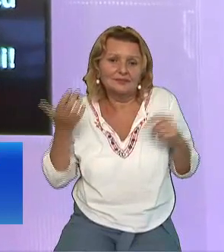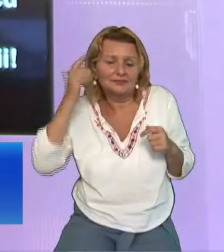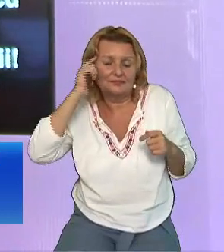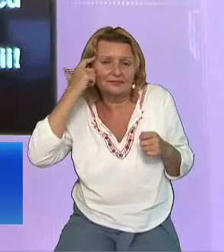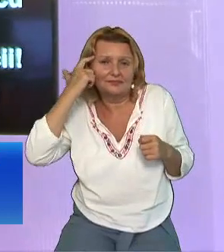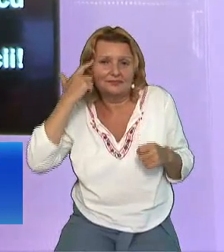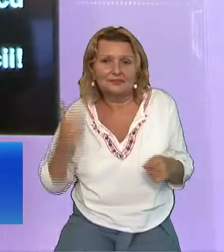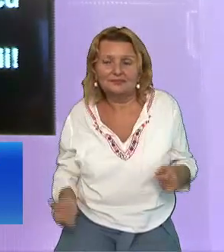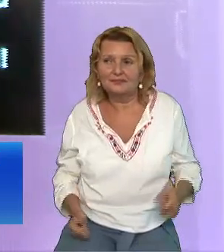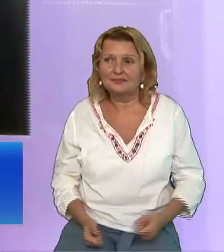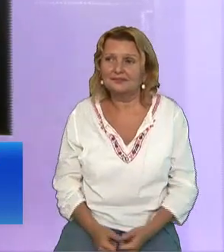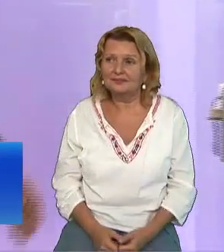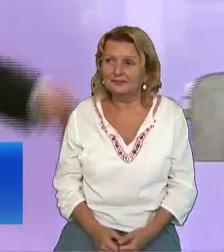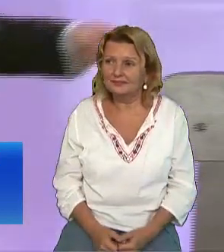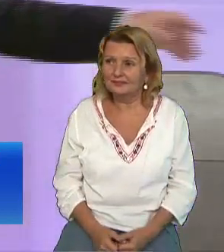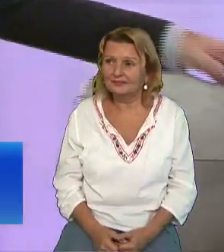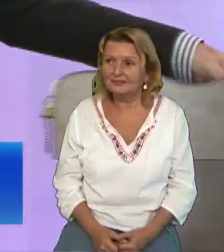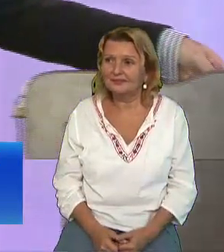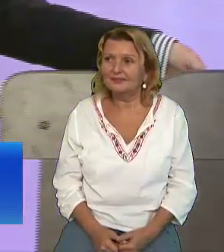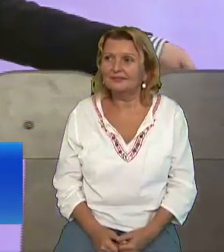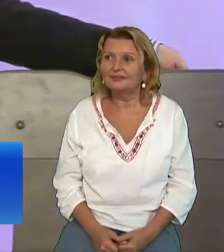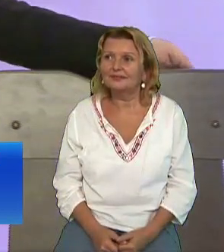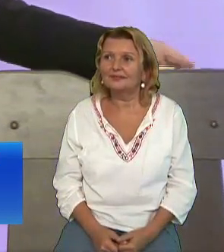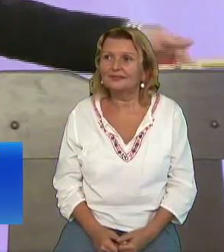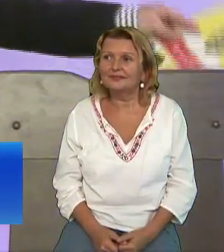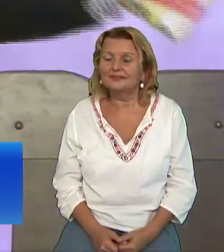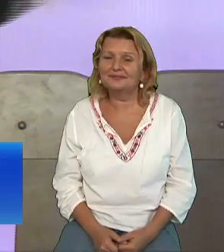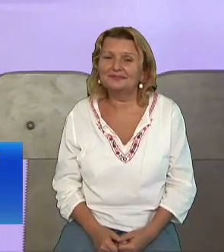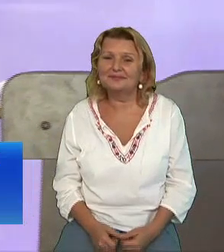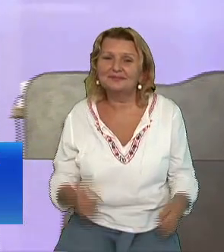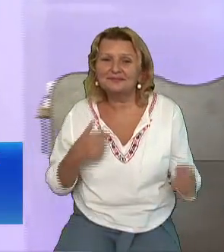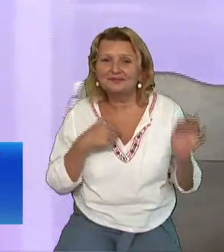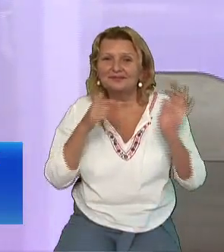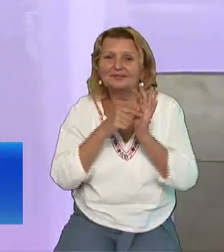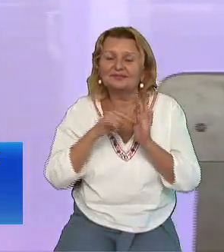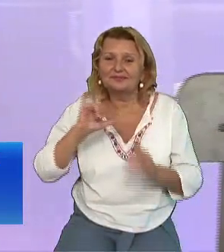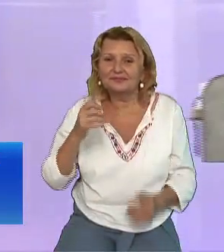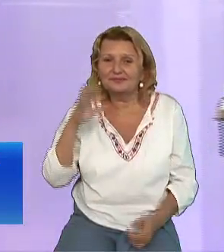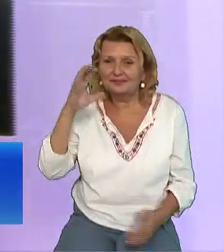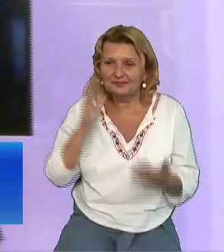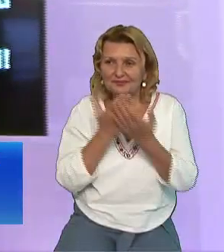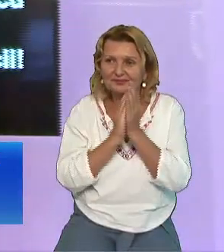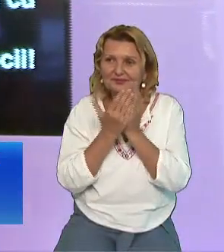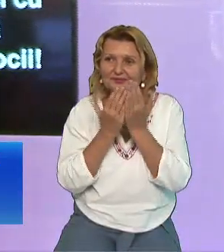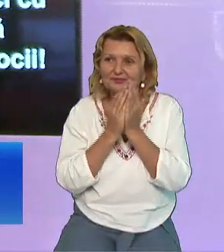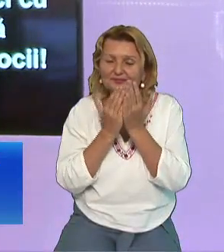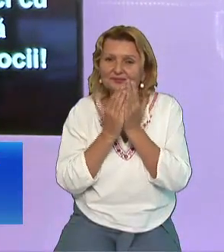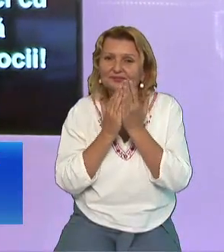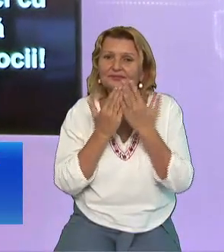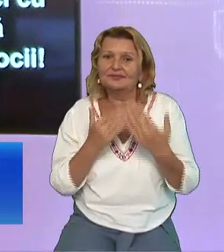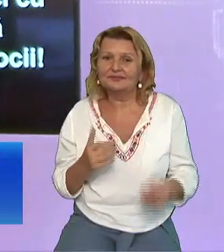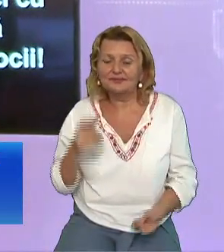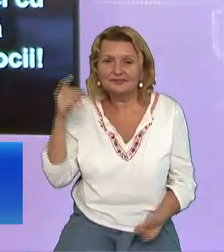capul la plimbare Nu reziți, vă prezint și cartea de diseară În acest moment O carte senzațională scrisă de dr. Ben Carson Și tu ai